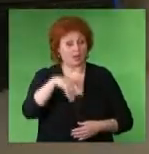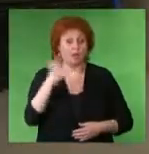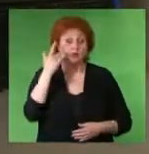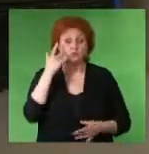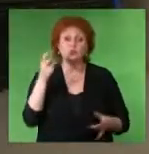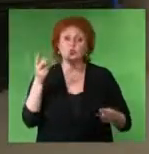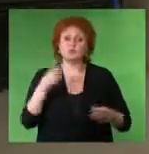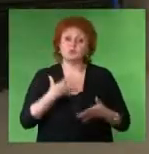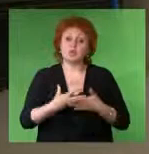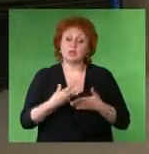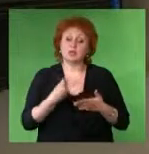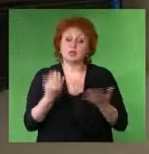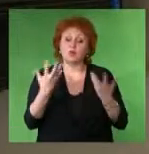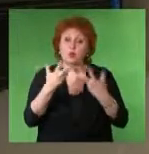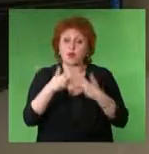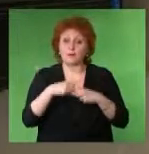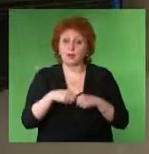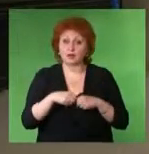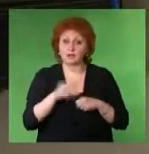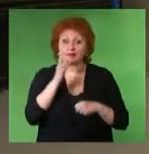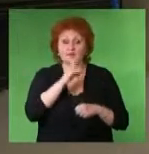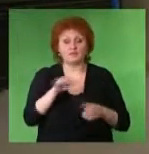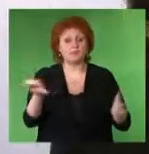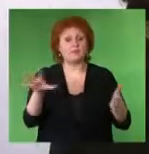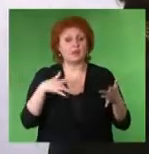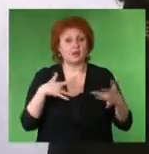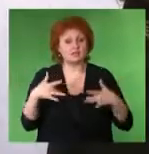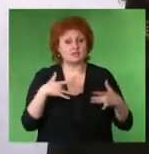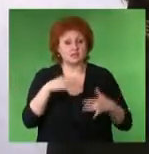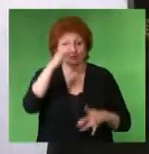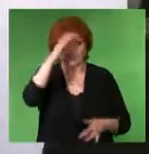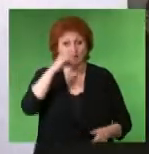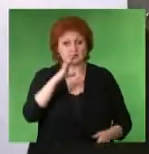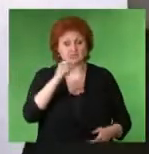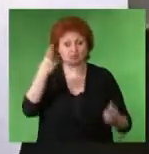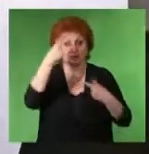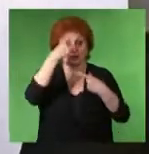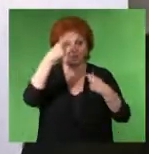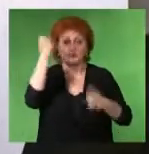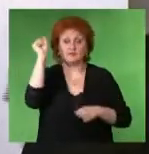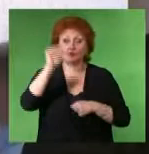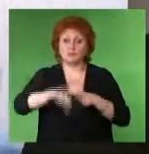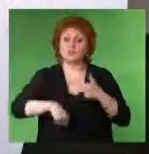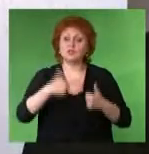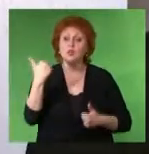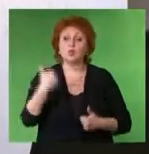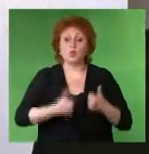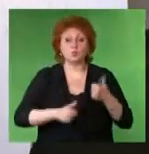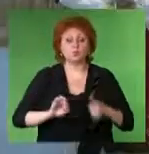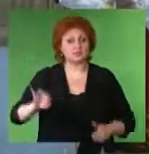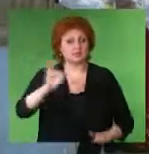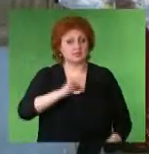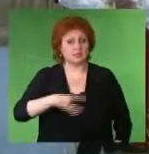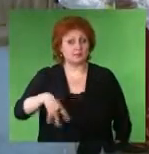которому необходим дорогостоящий аппарат Во время концерта отец Сергий объявил победителей конкурса Среди школьников из